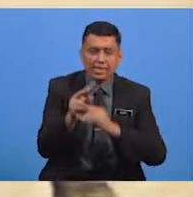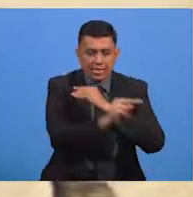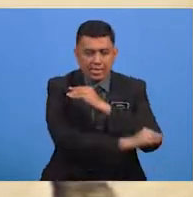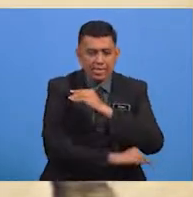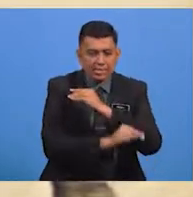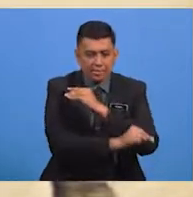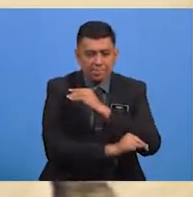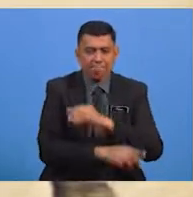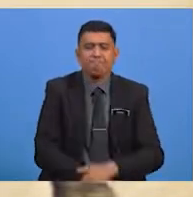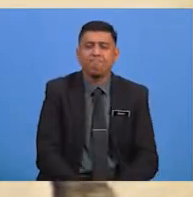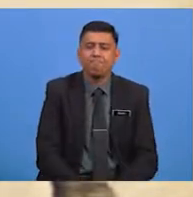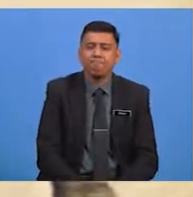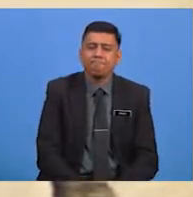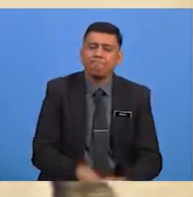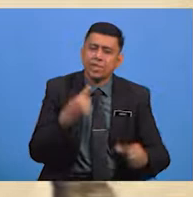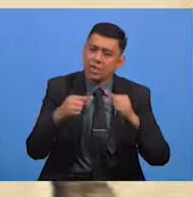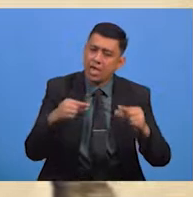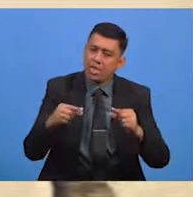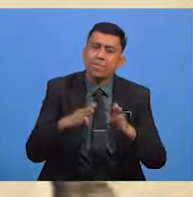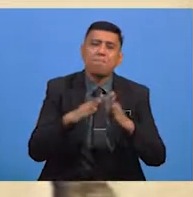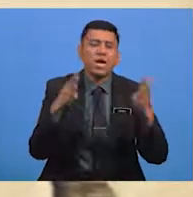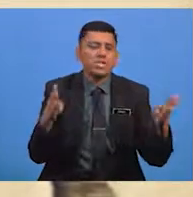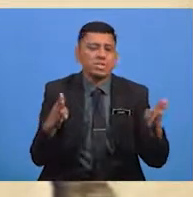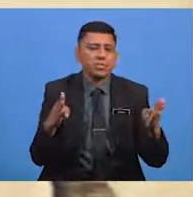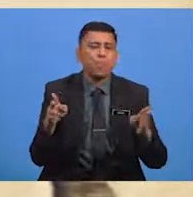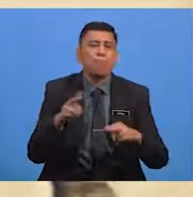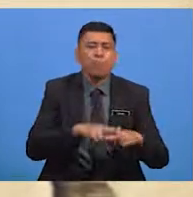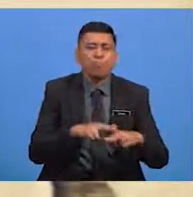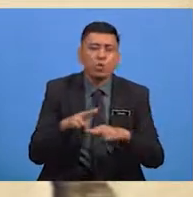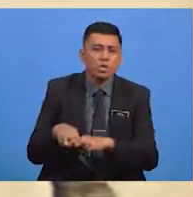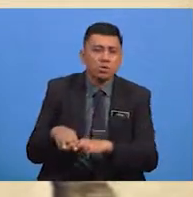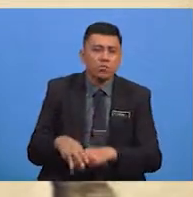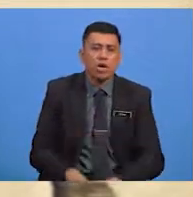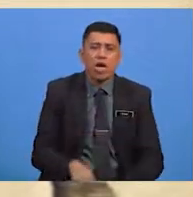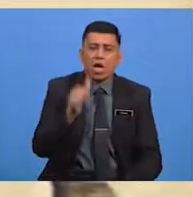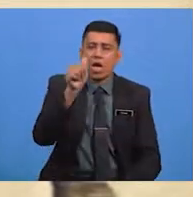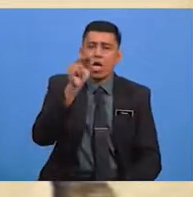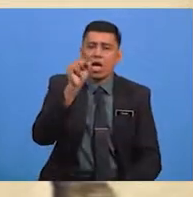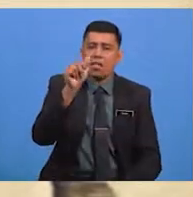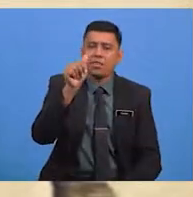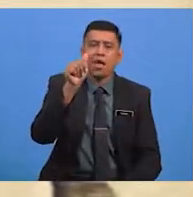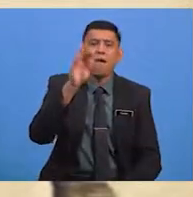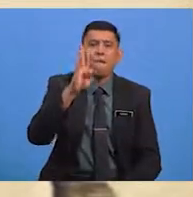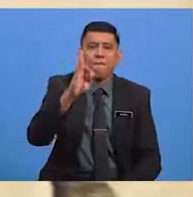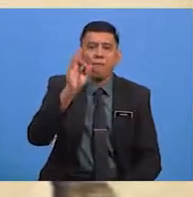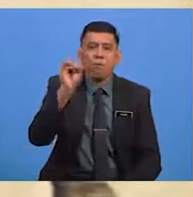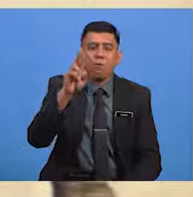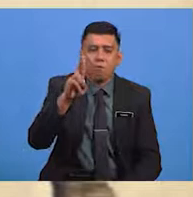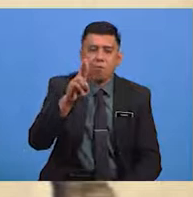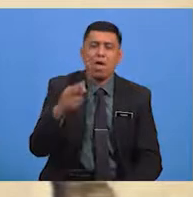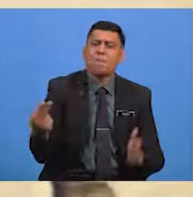Gaya Bahasa Seterusnya Pula Ialah Anafora Iaitu